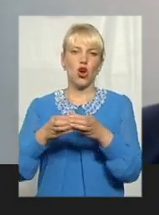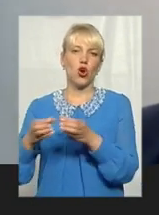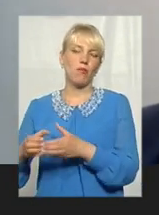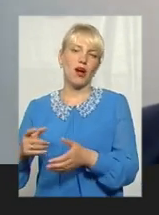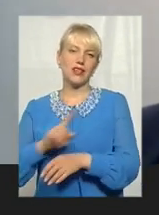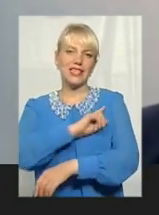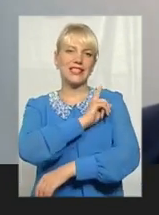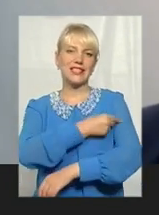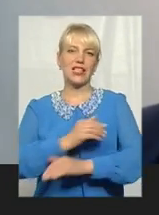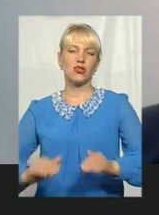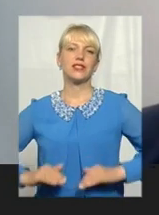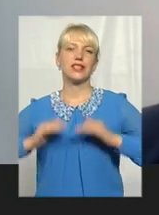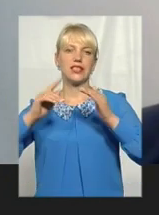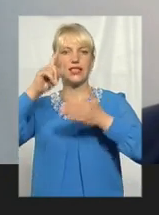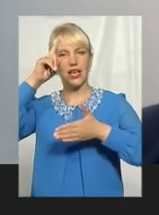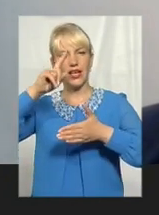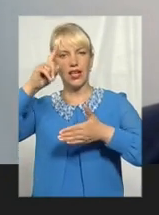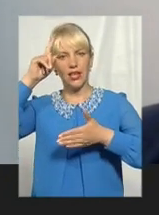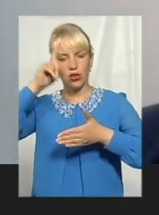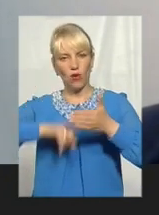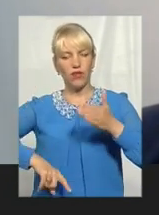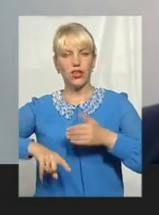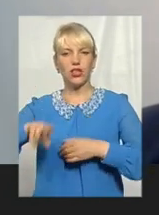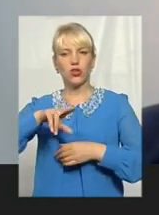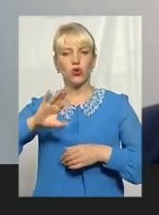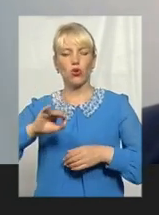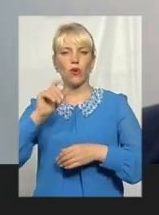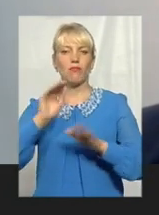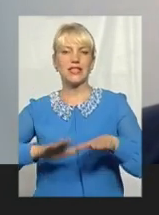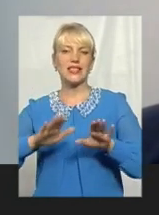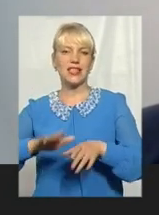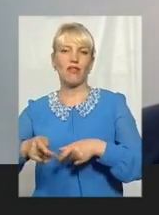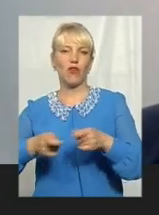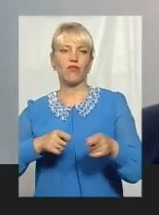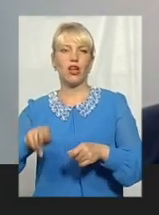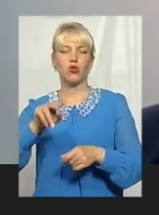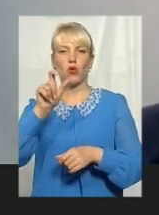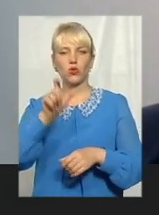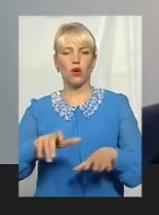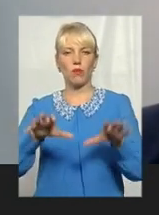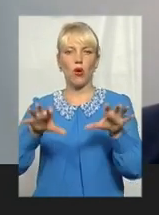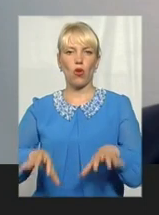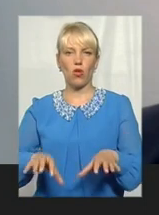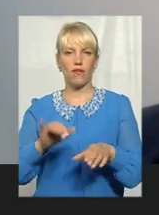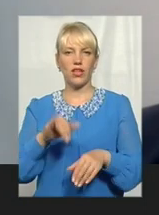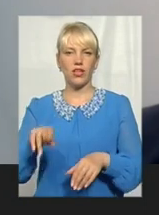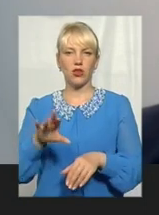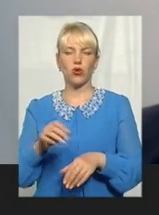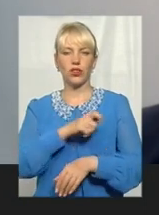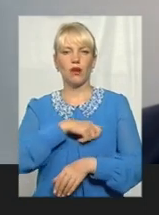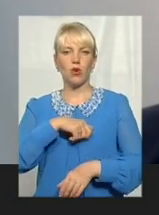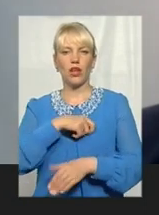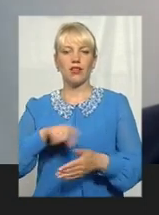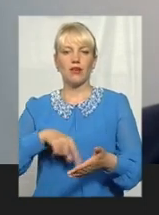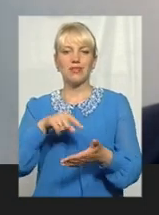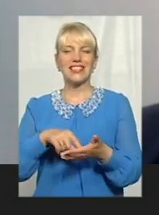сильно зріс рівень довіри людей до місцевої влади, тобто до особи голови і до депутатів